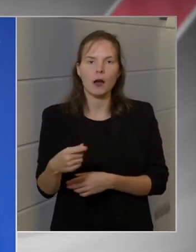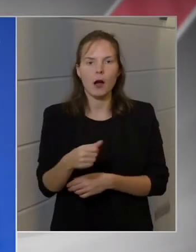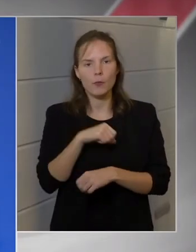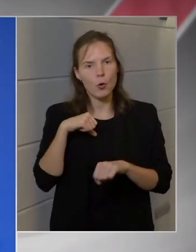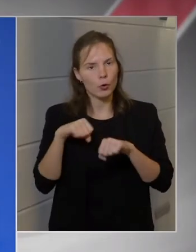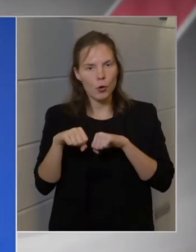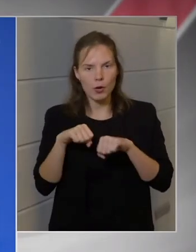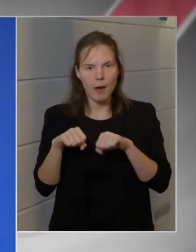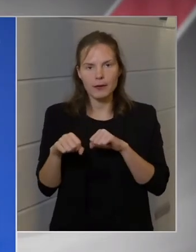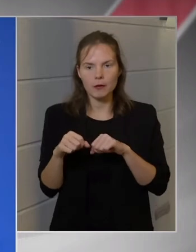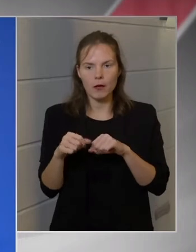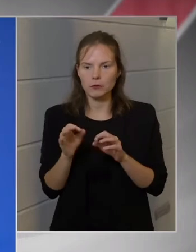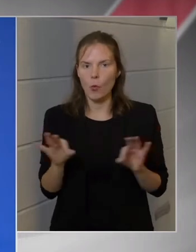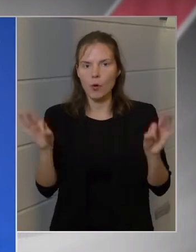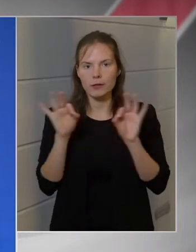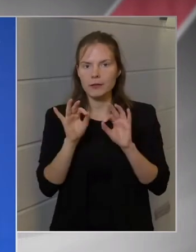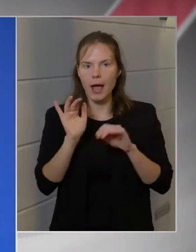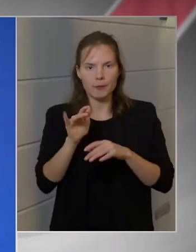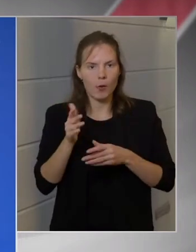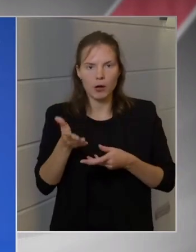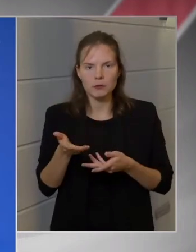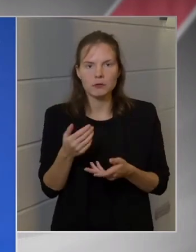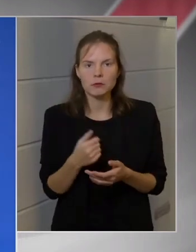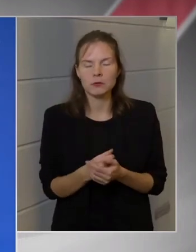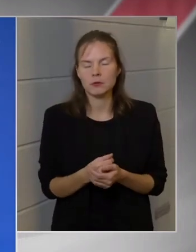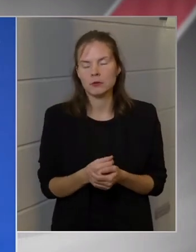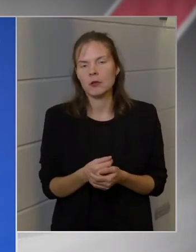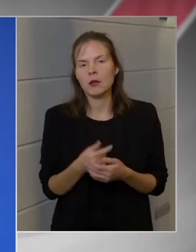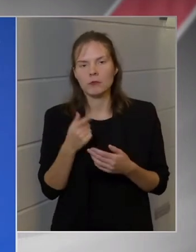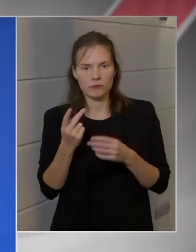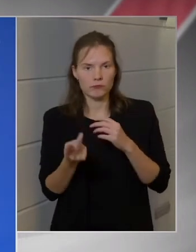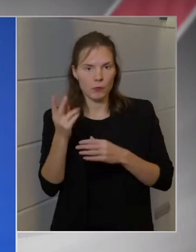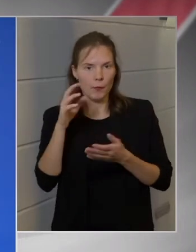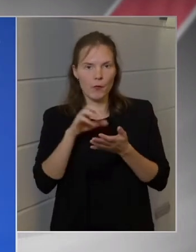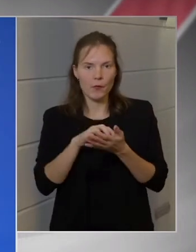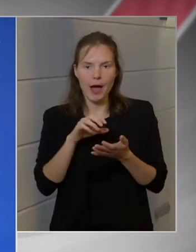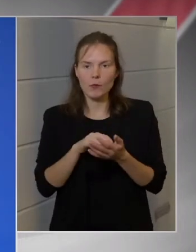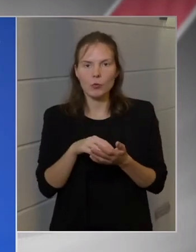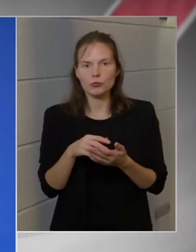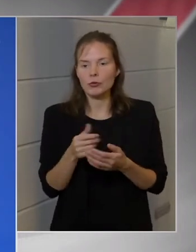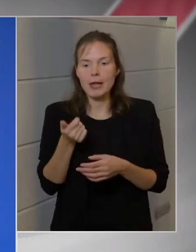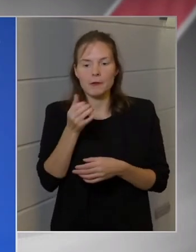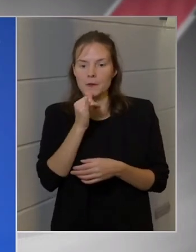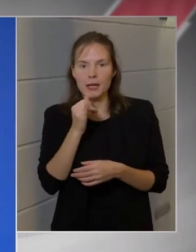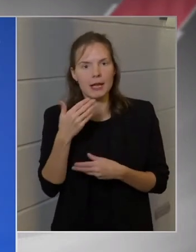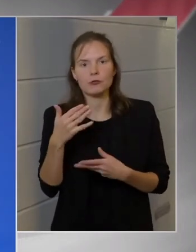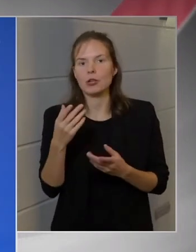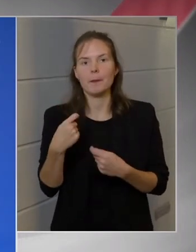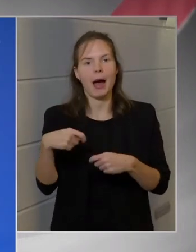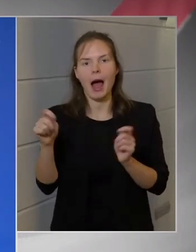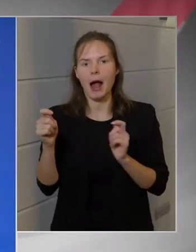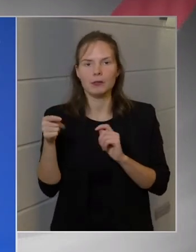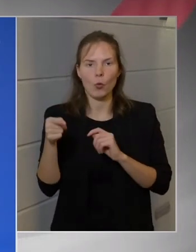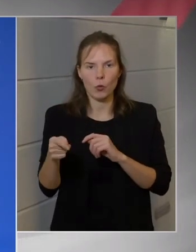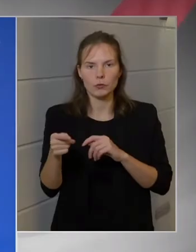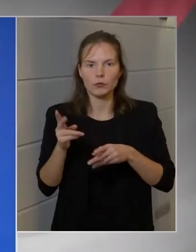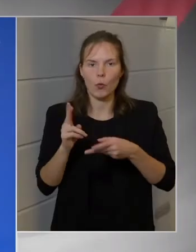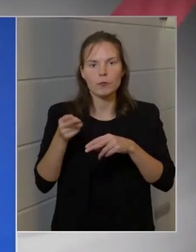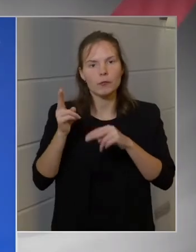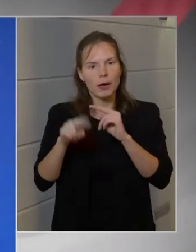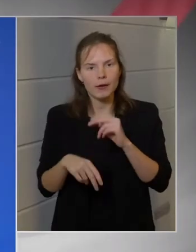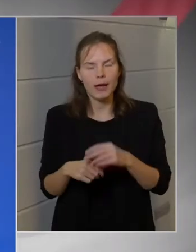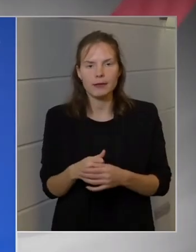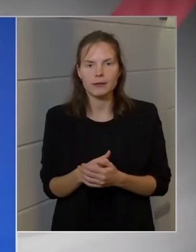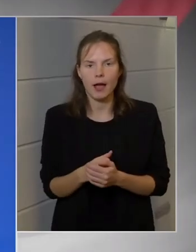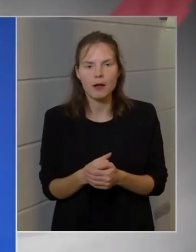az ország leggazdagabb önkormányzata, minden ellentétes információt ad szára a fővárosi önkormányzata, egy félért sem vagyok hajlandó áldozni, és